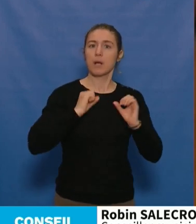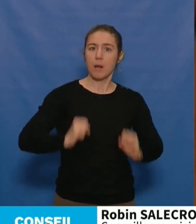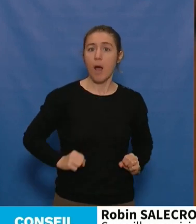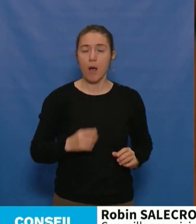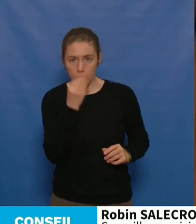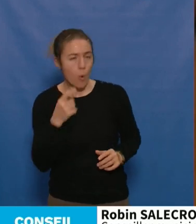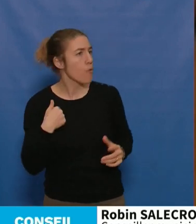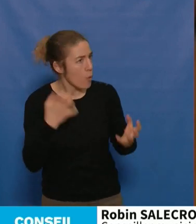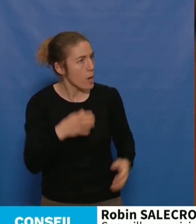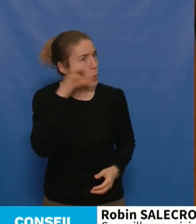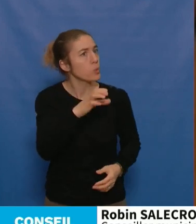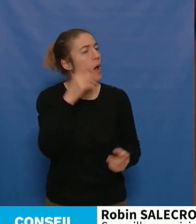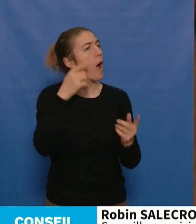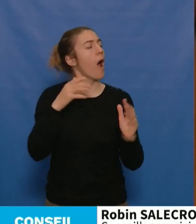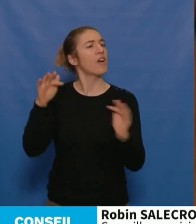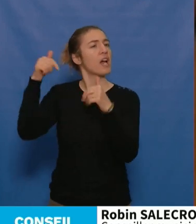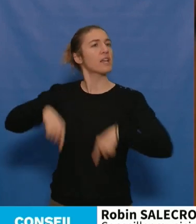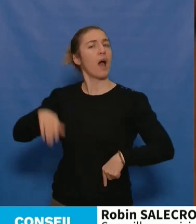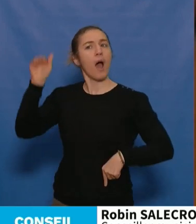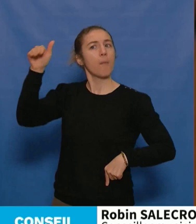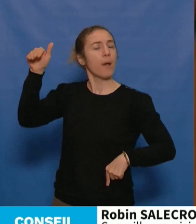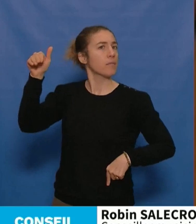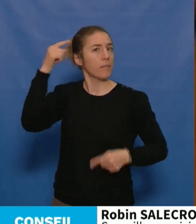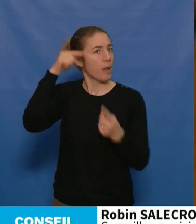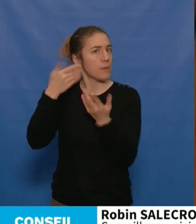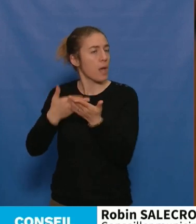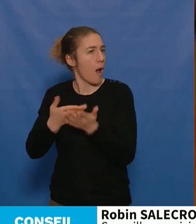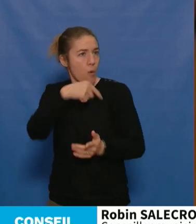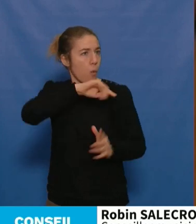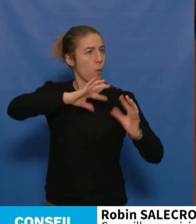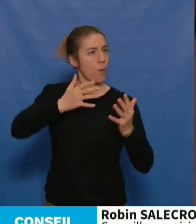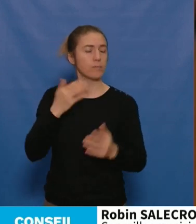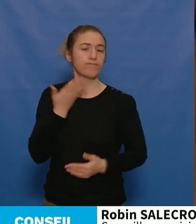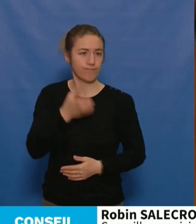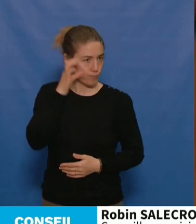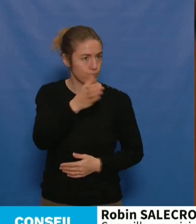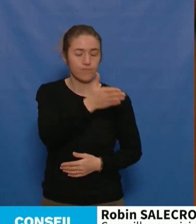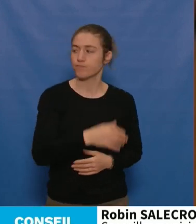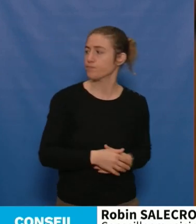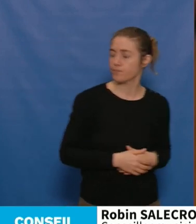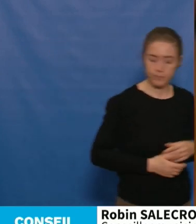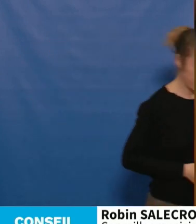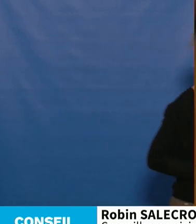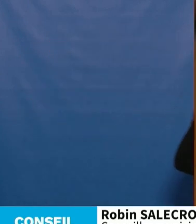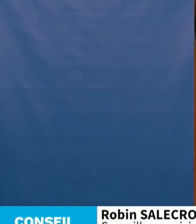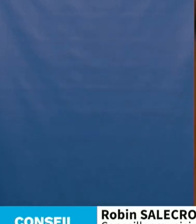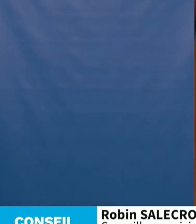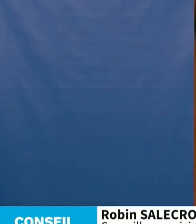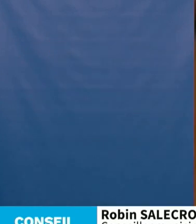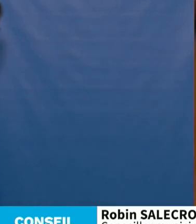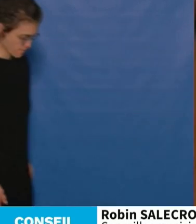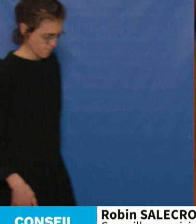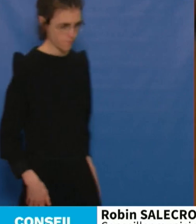de l'interpellation de l'État dans le domaine. Et donc, il nous faut effectivement avancer avec